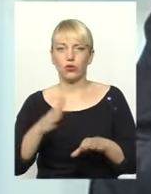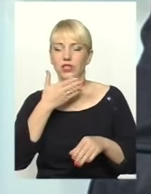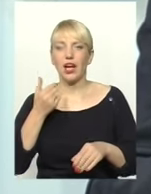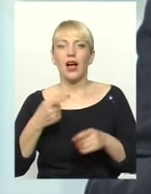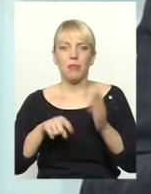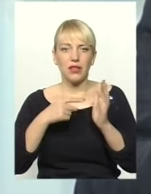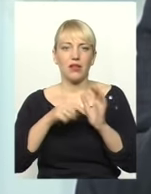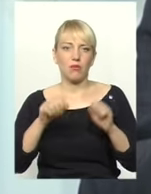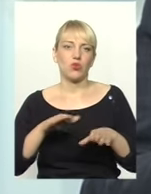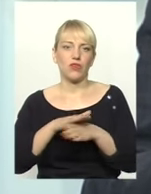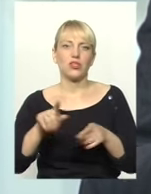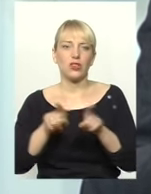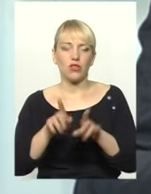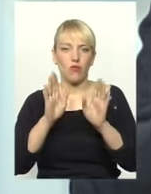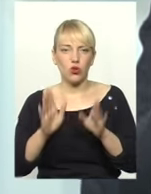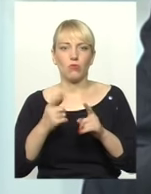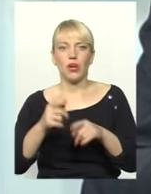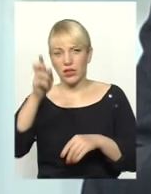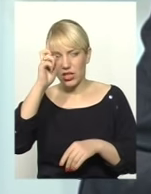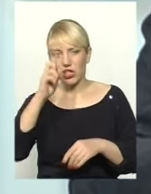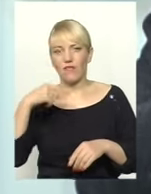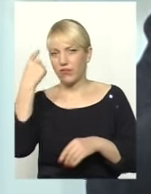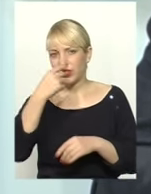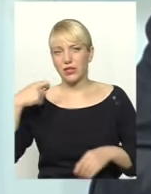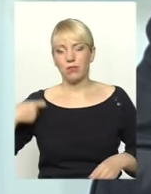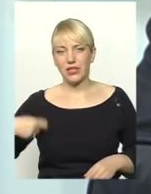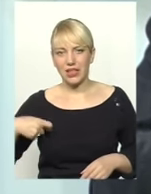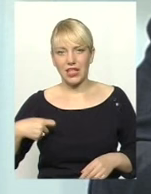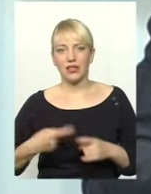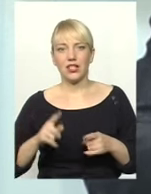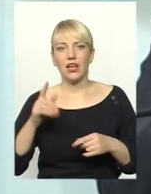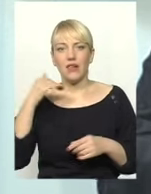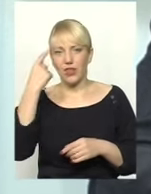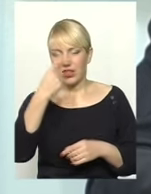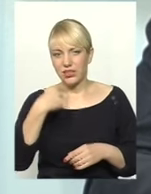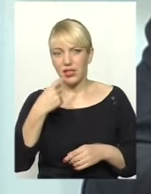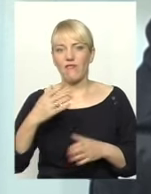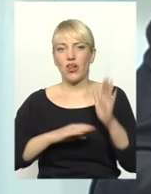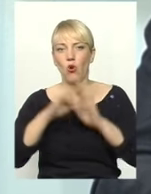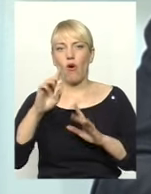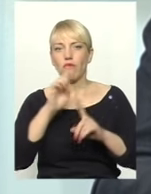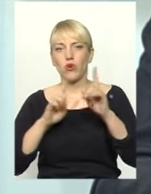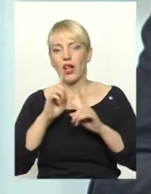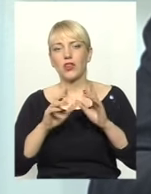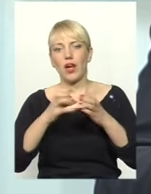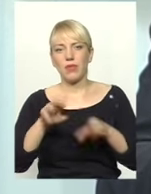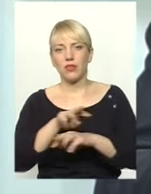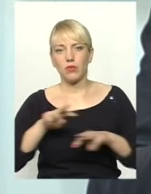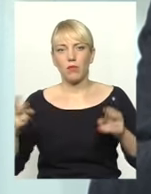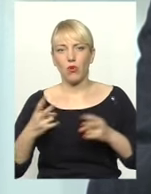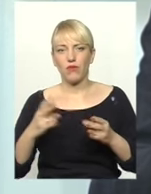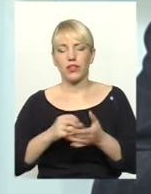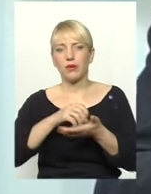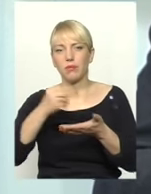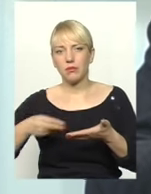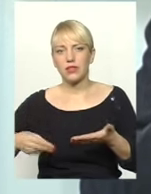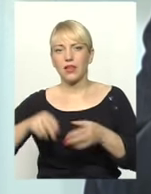вирішитися в одному, що держава в лиці президента, в лиці безумовно Верховної Ради Кабінету Міністрів, повинна написати